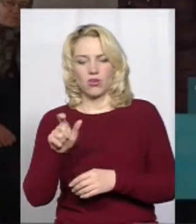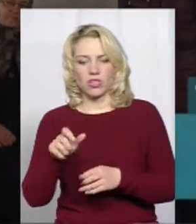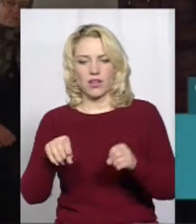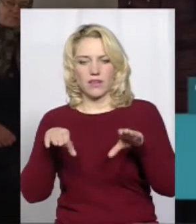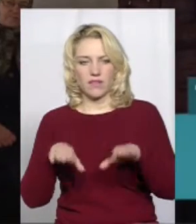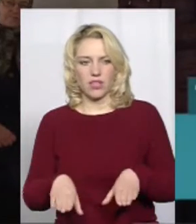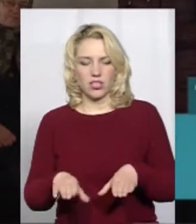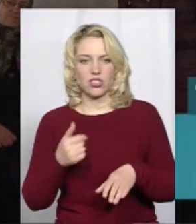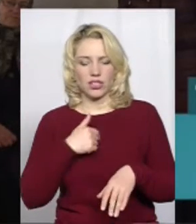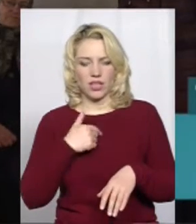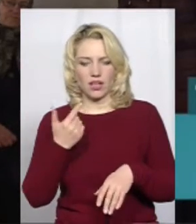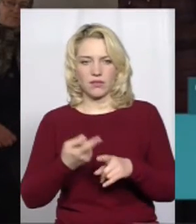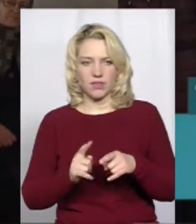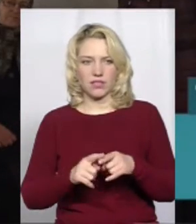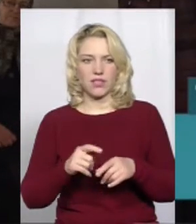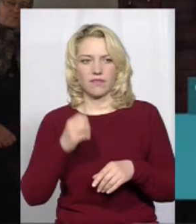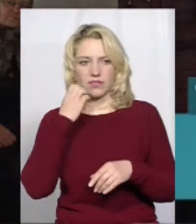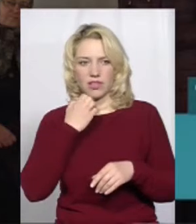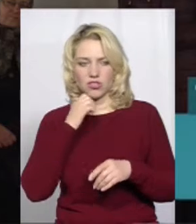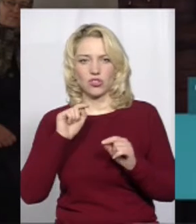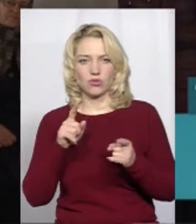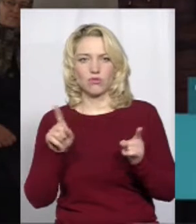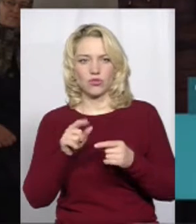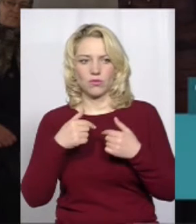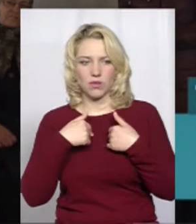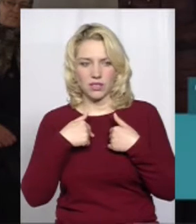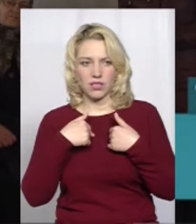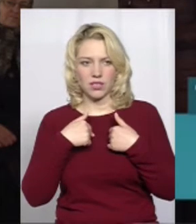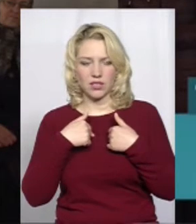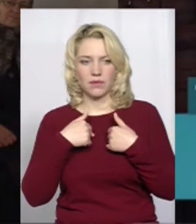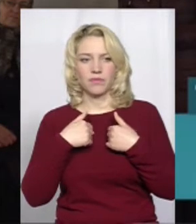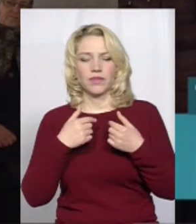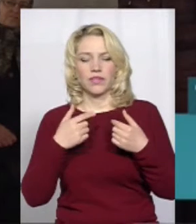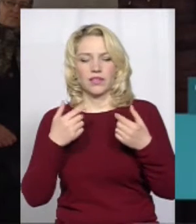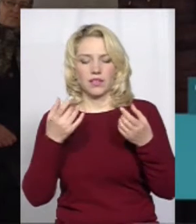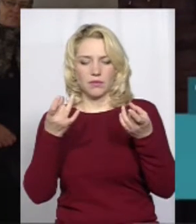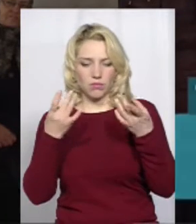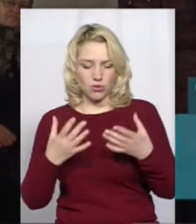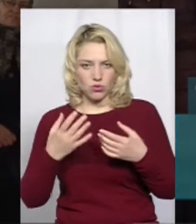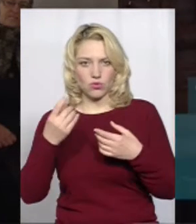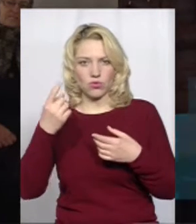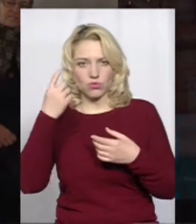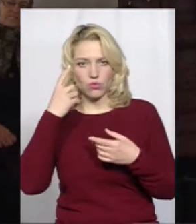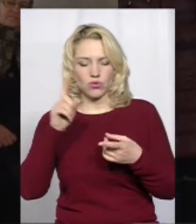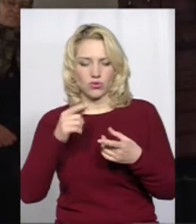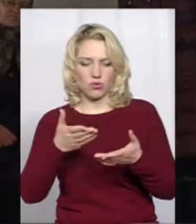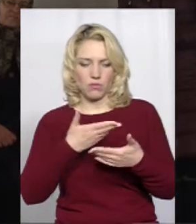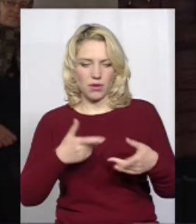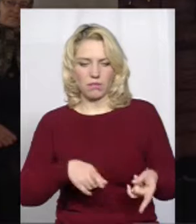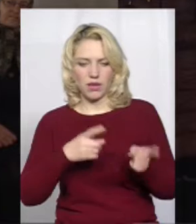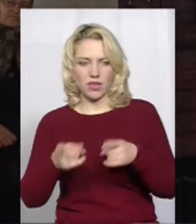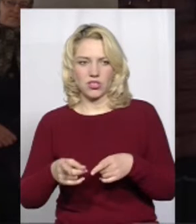Прихожани вирішили, я їм за це дуже вдячний. Тому що мені стало набагато простіше від думки, що ми перейшли у